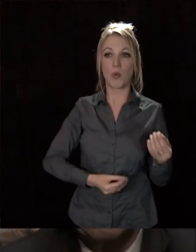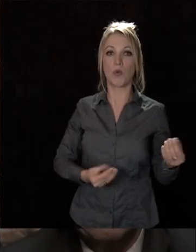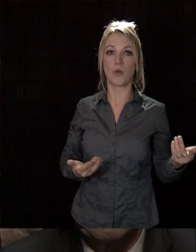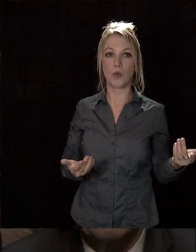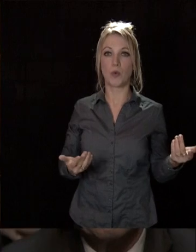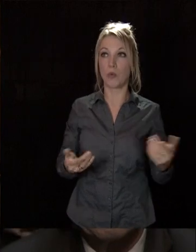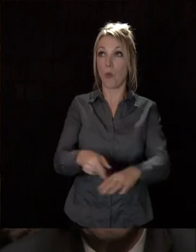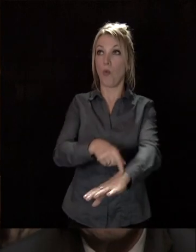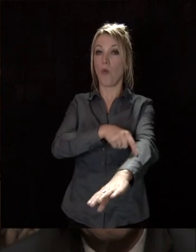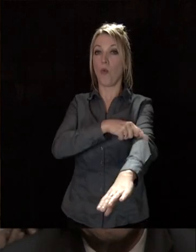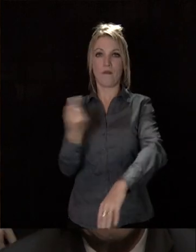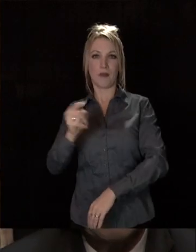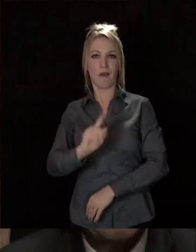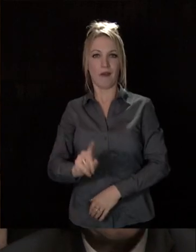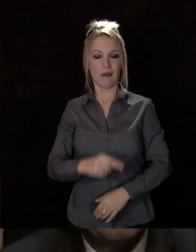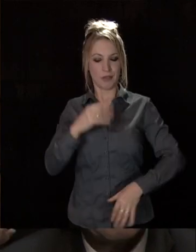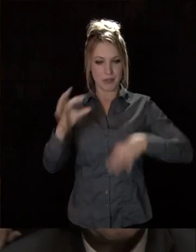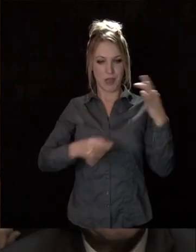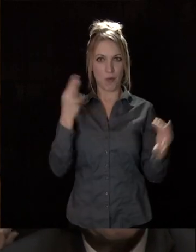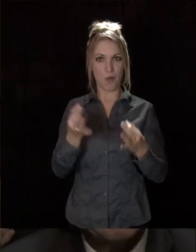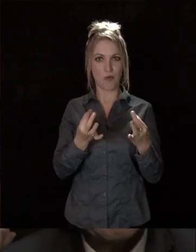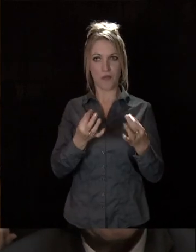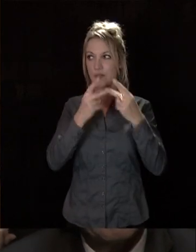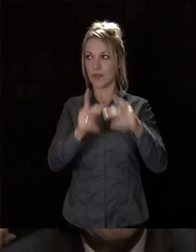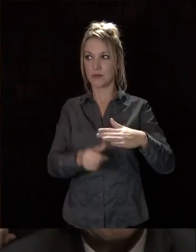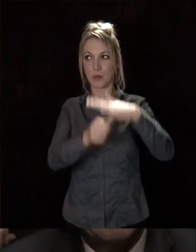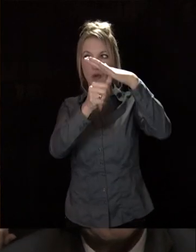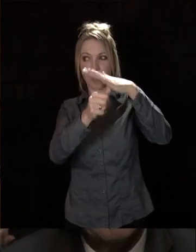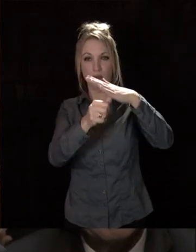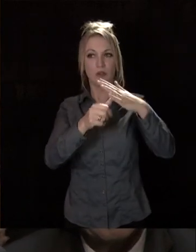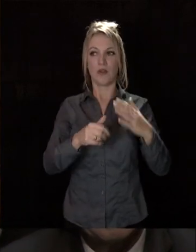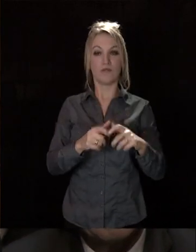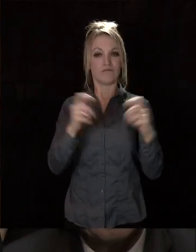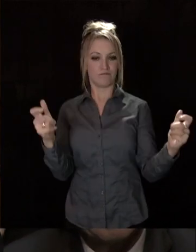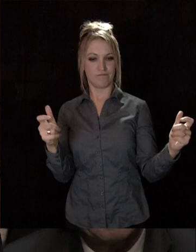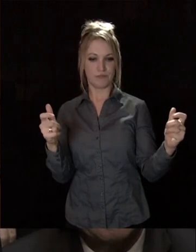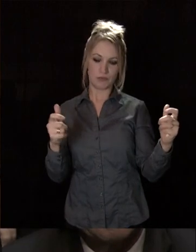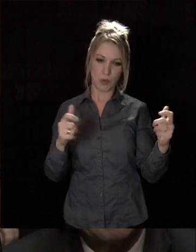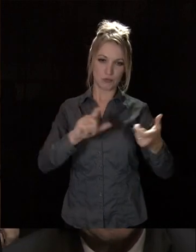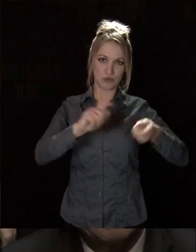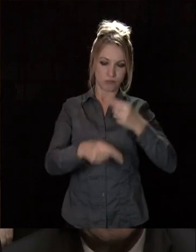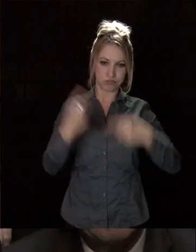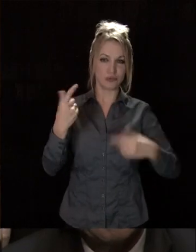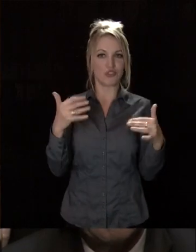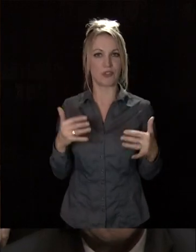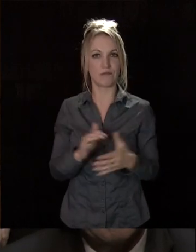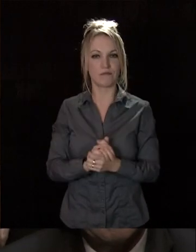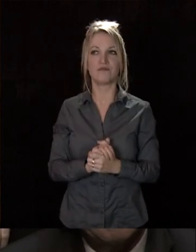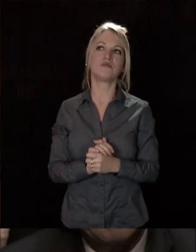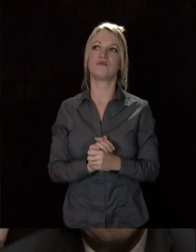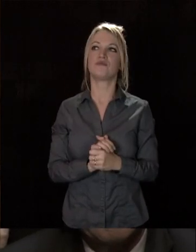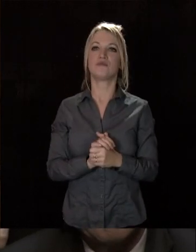venus depuis quelques années. Ils découvrent cette métropole à taille humaine, une ville déjà transformée et qui a de nombreux